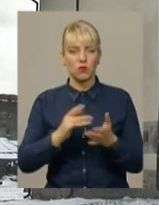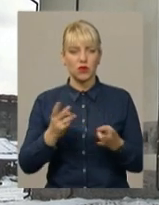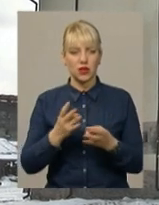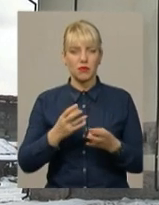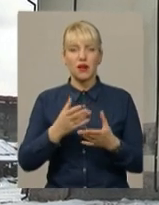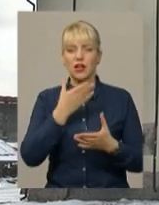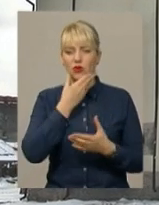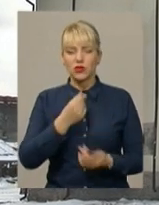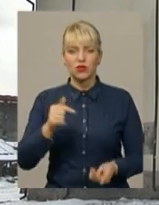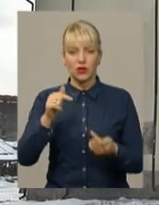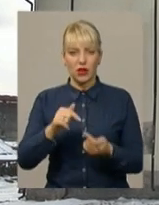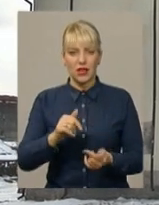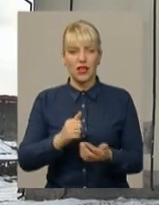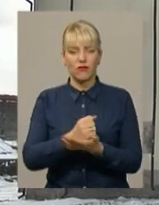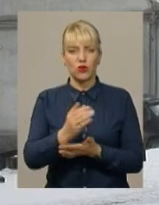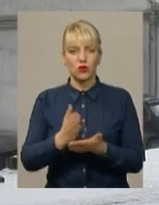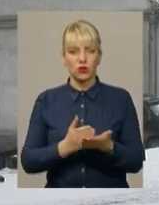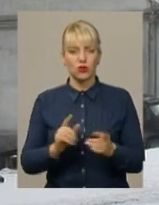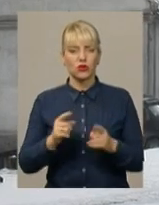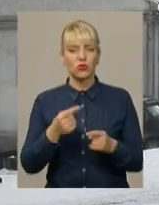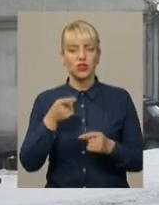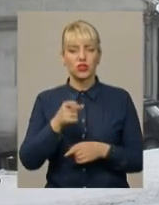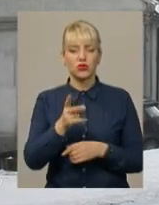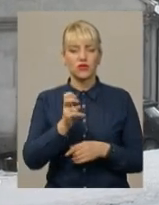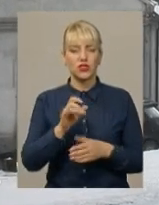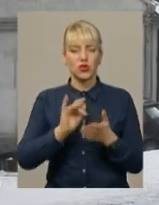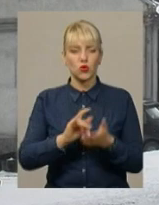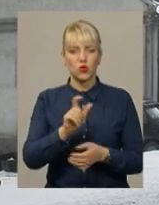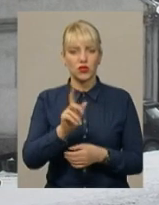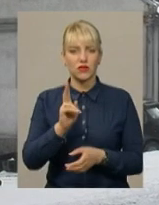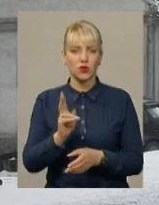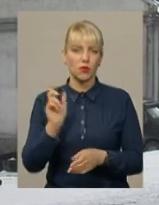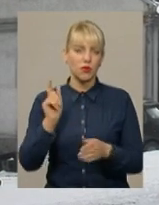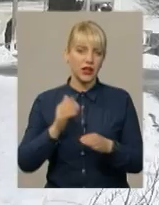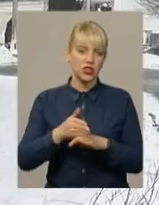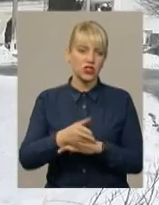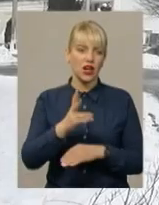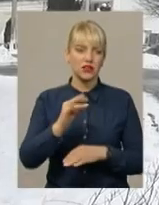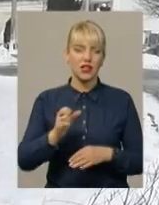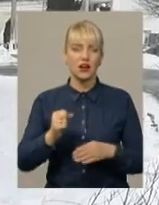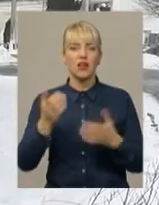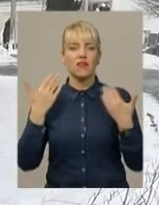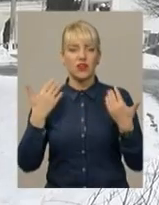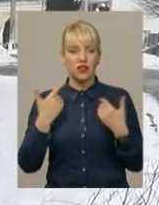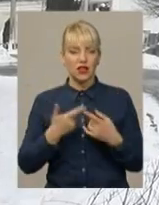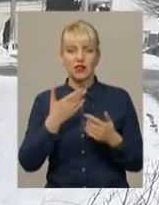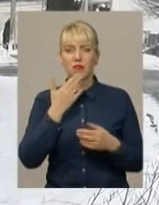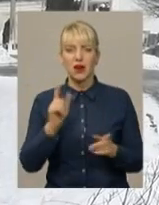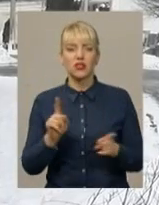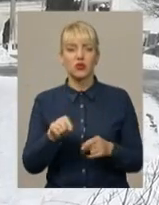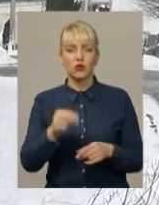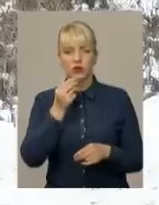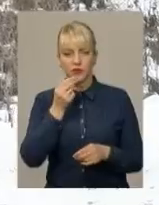інфраструктура, каже директор заповідника. Бо ті 1200 туристів, які приїздять сюди на уікенд, не мають де жити і харчуватися. Приватний